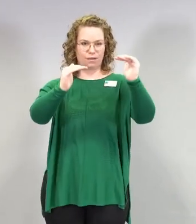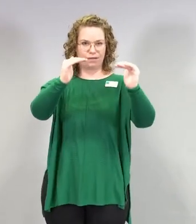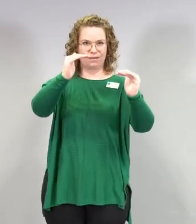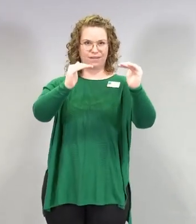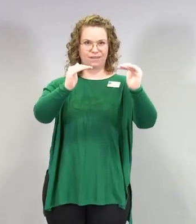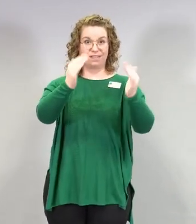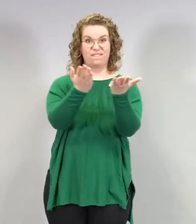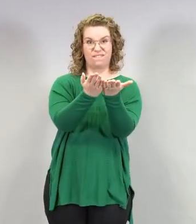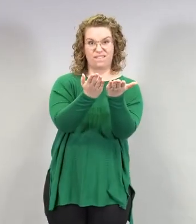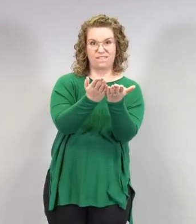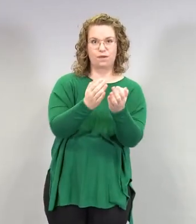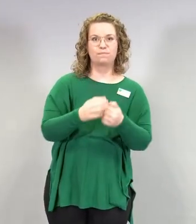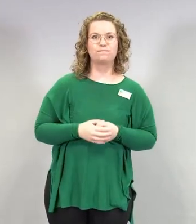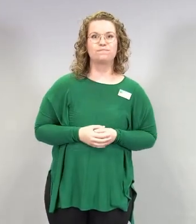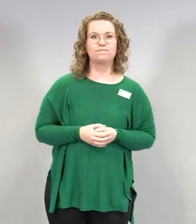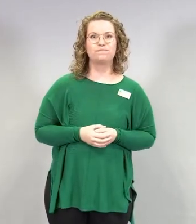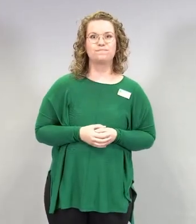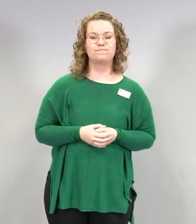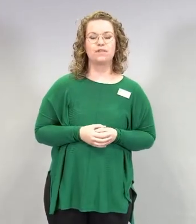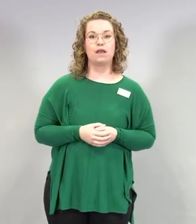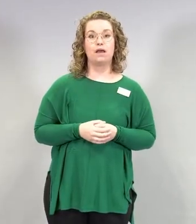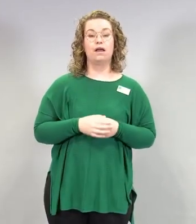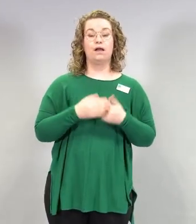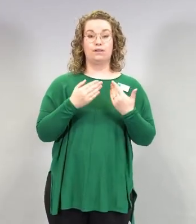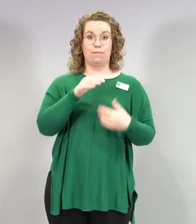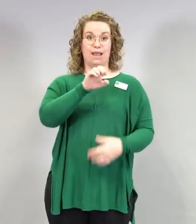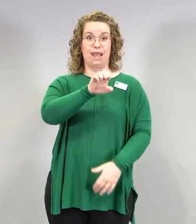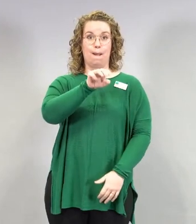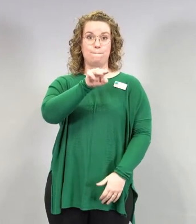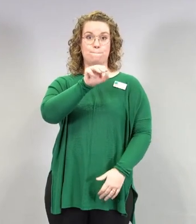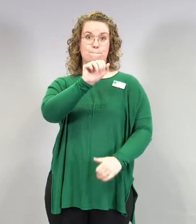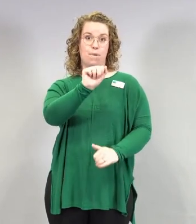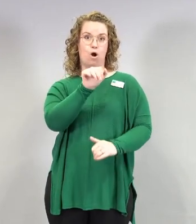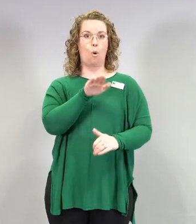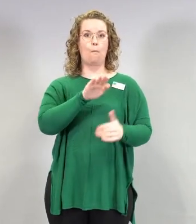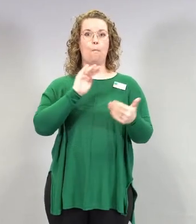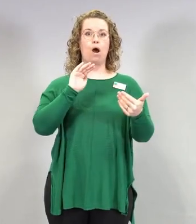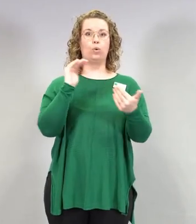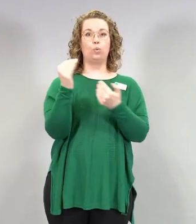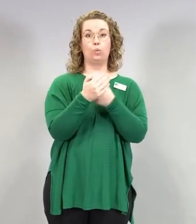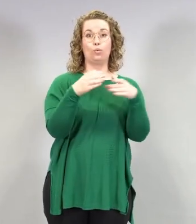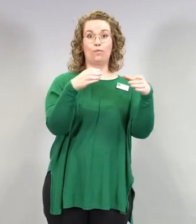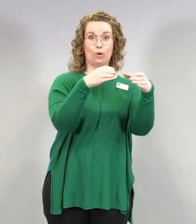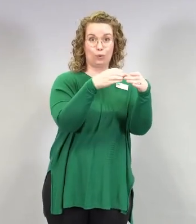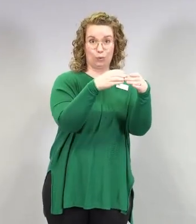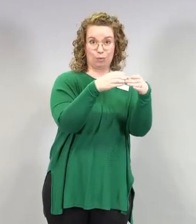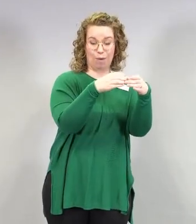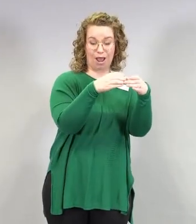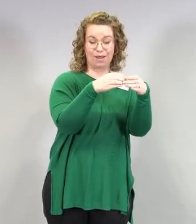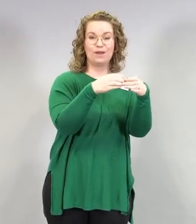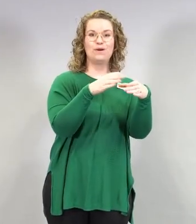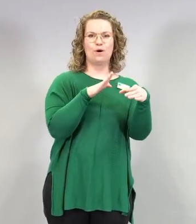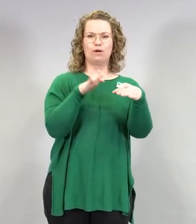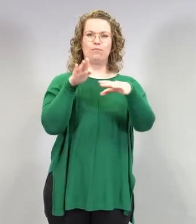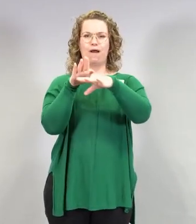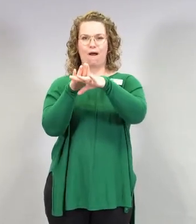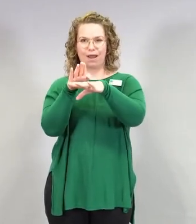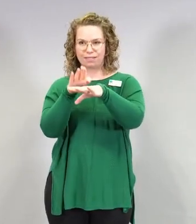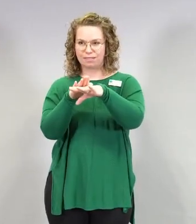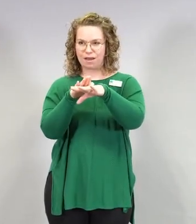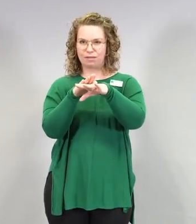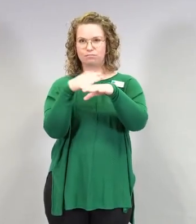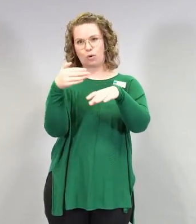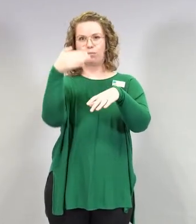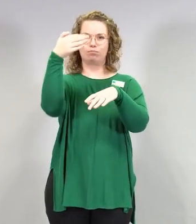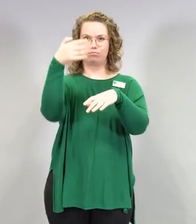Jos me katsotaan nyt EMAN turvallisuusryhmän katsauksen valossa näitä hyytymähäiriöitä, jotka on tuolla oikealla puolella, tai sitten verrataan sitä,